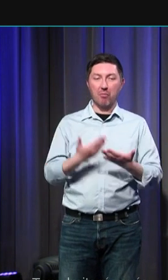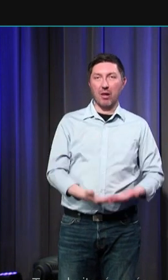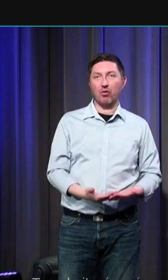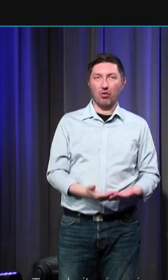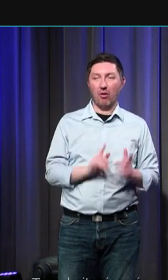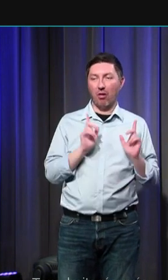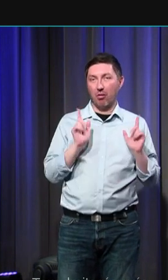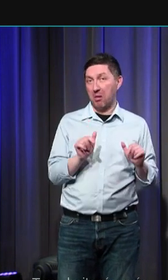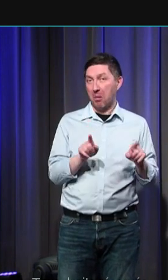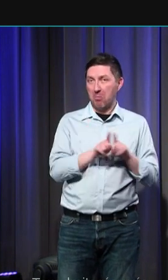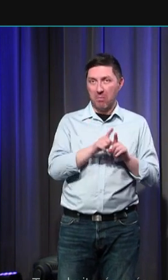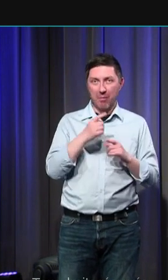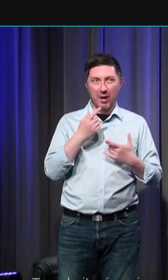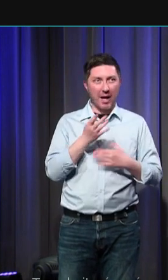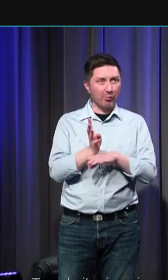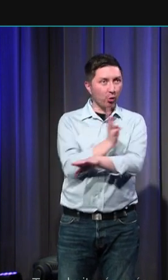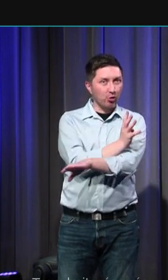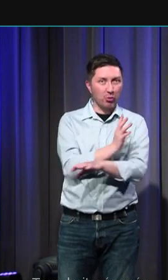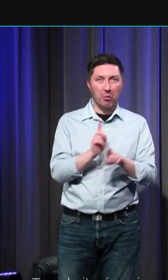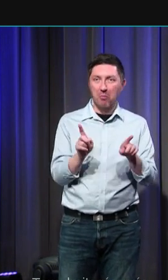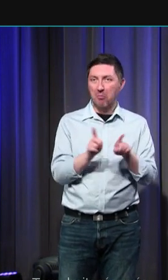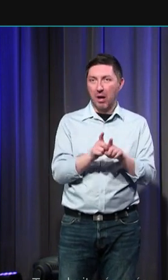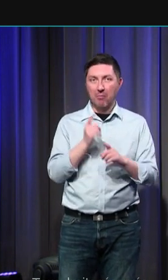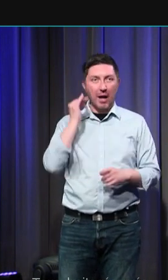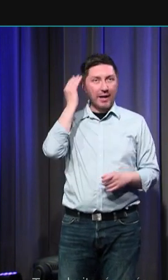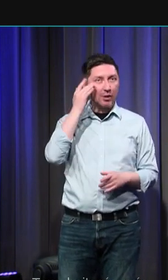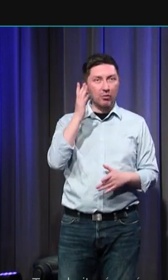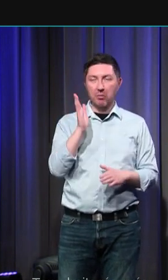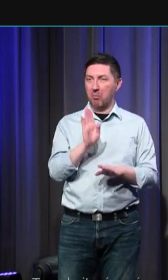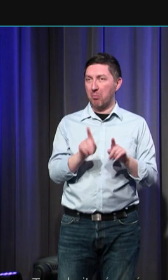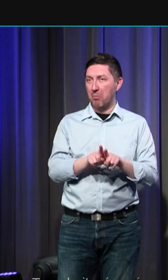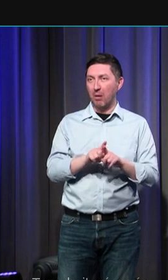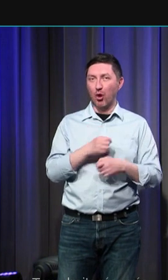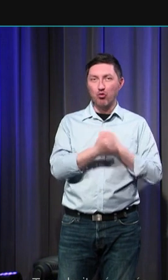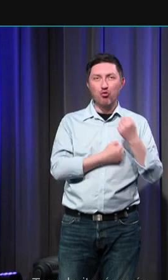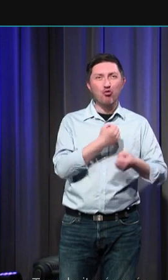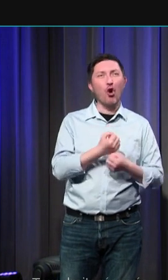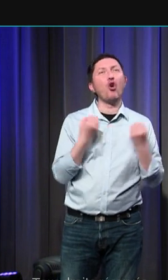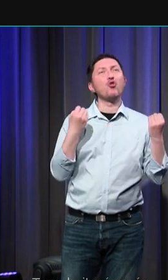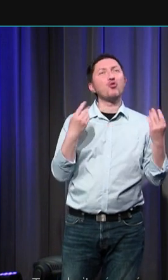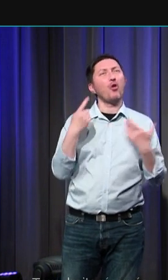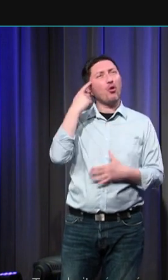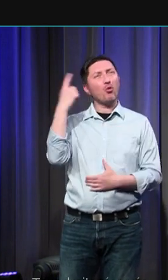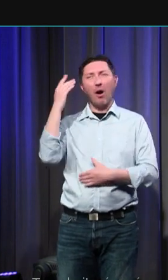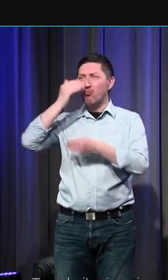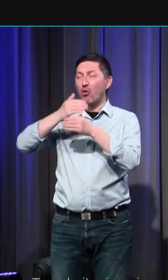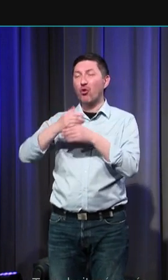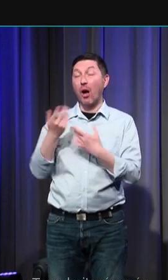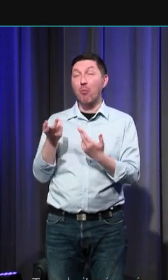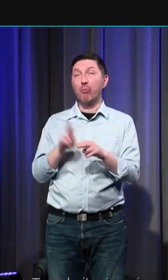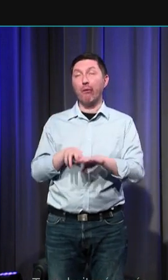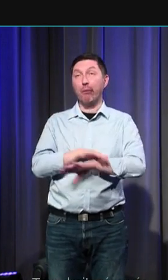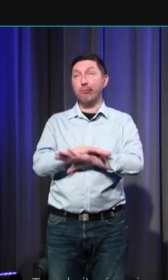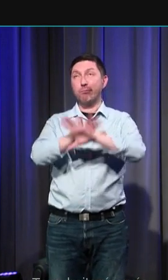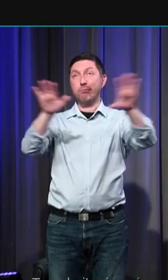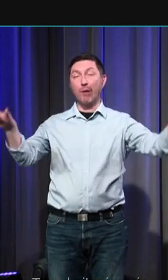contemporaines et ce Moyen-Âge qu'on a tendance à trouver blasé par rapport à la mort on imagine que la mort